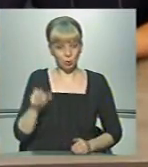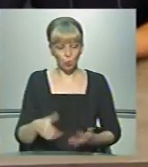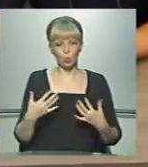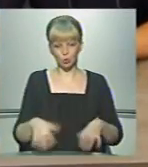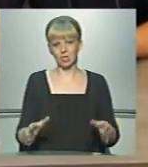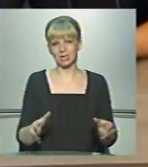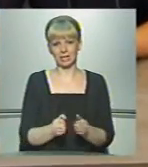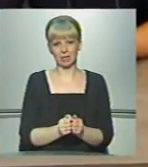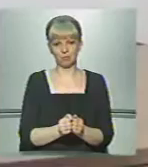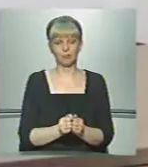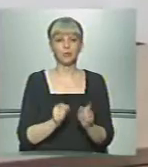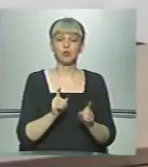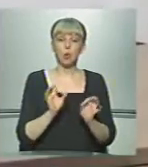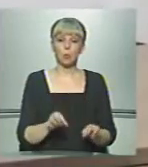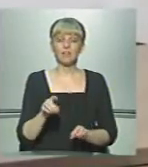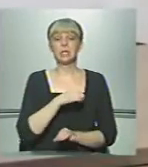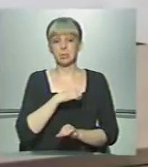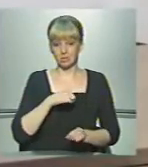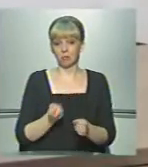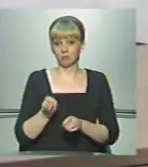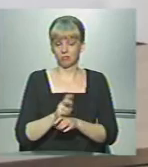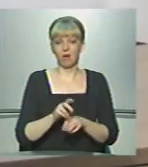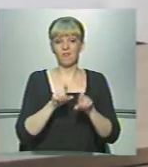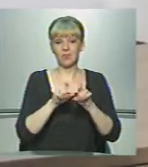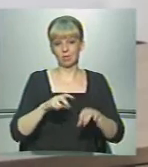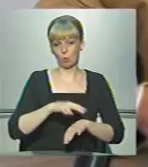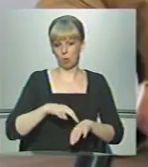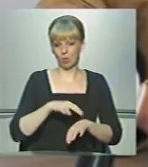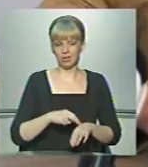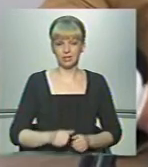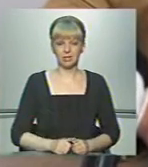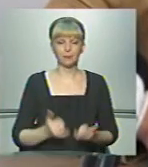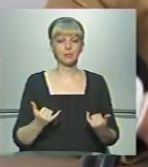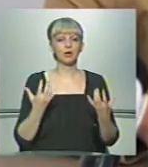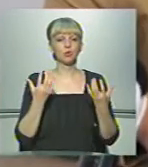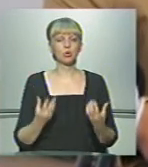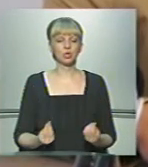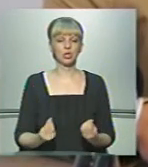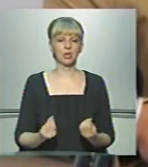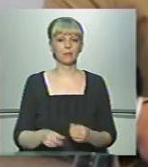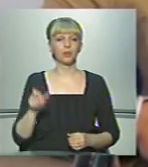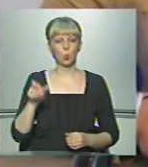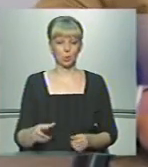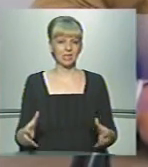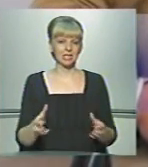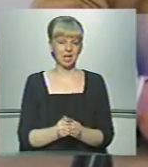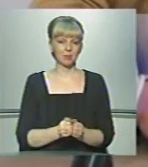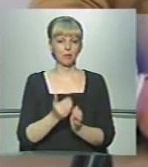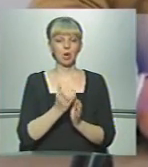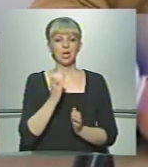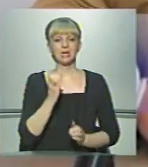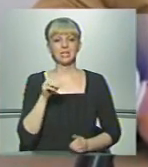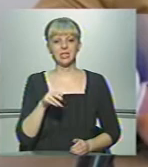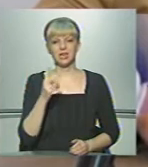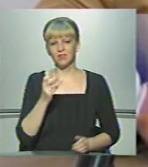вже затримали. Щоправда, він сам з'явився до відділу поліції. «На сьогодні людина затримана в порядку статті